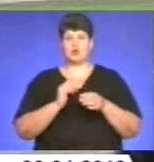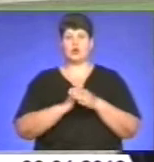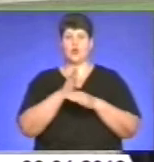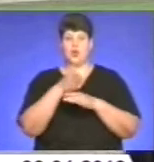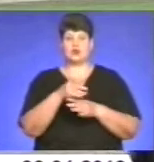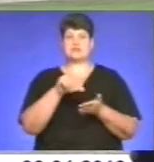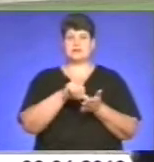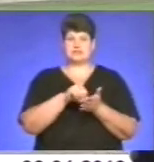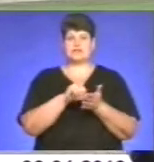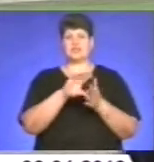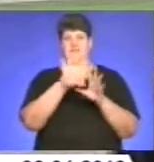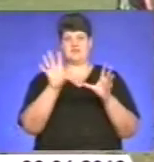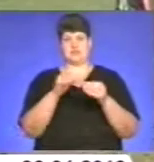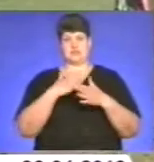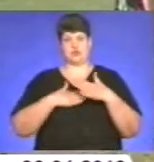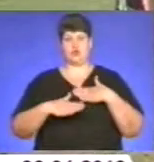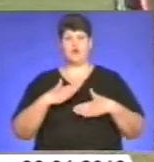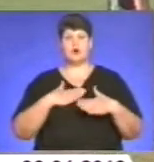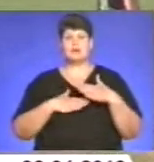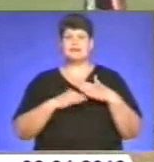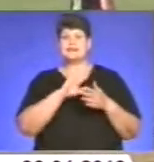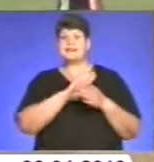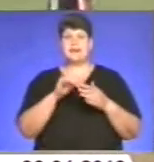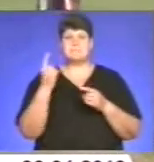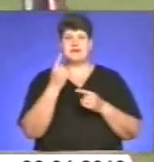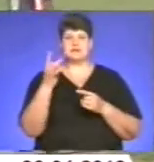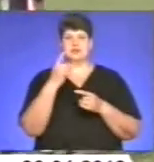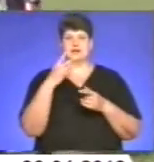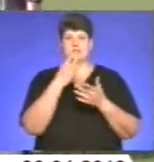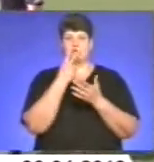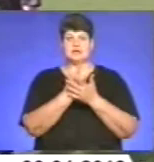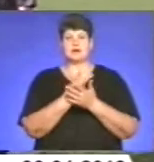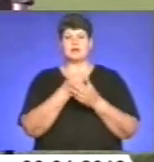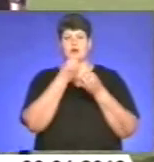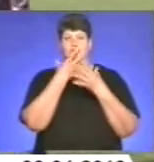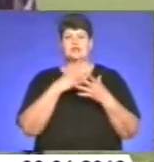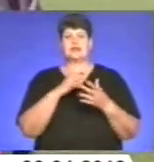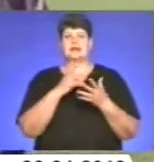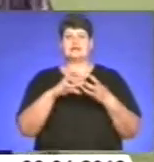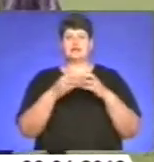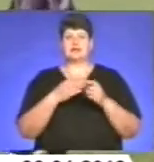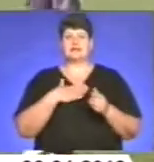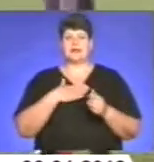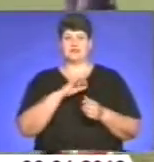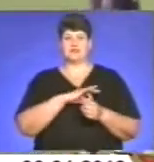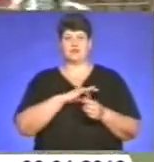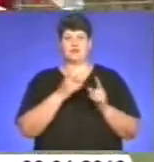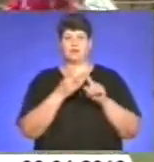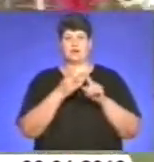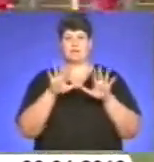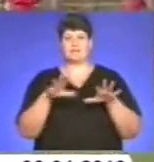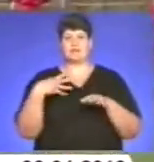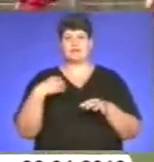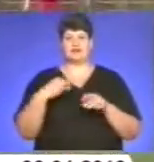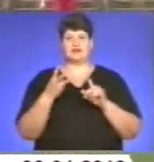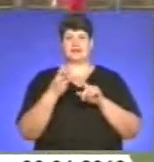команд, і діти теж, бачите, задоволені. Вже не вперше кращі результати показали наші вихованці. На другому місці – львів'яни, третє